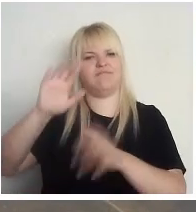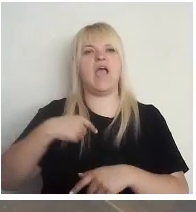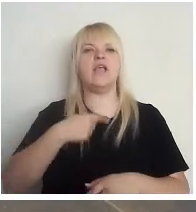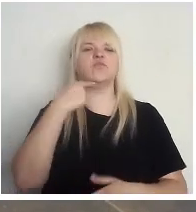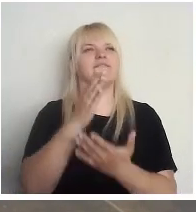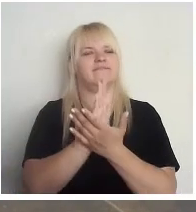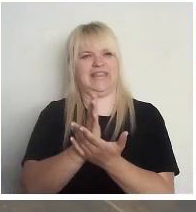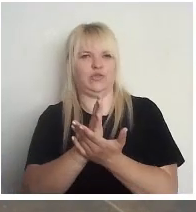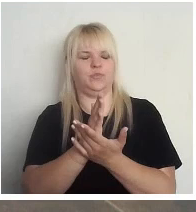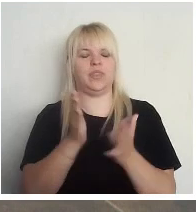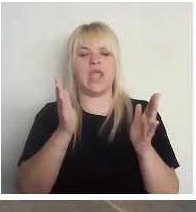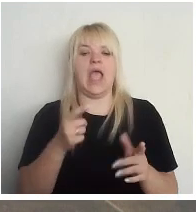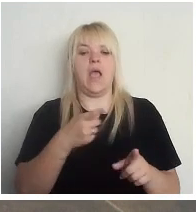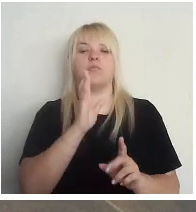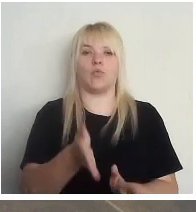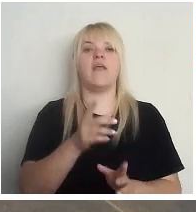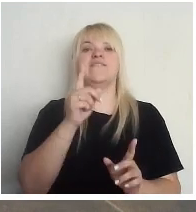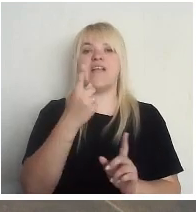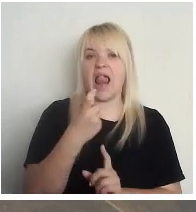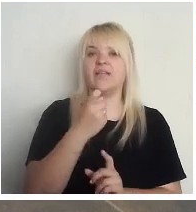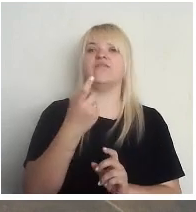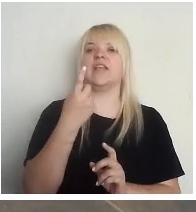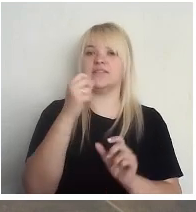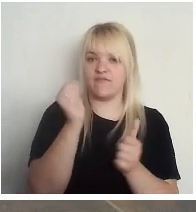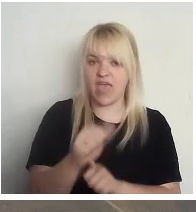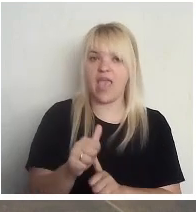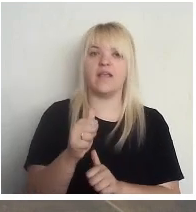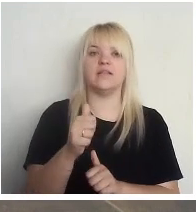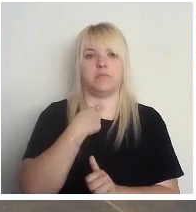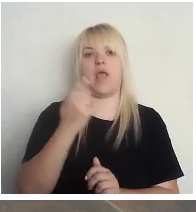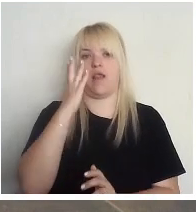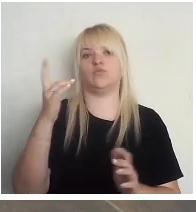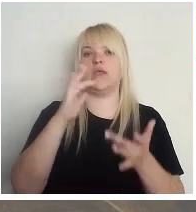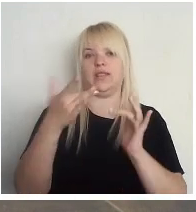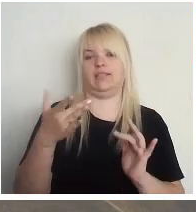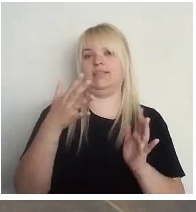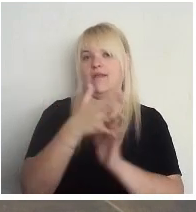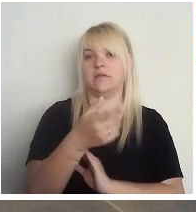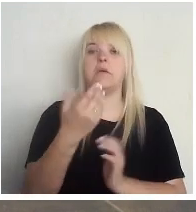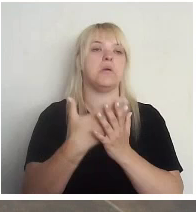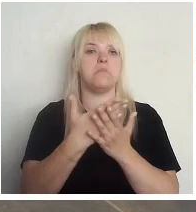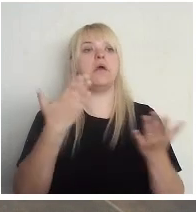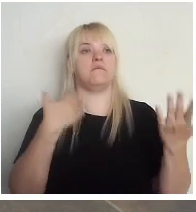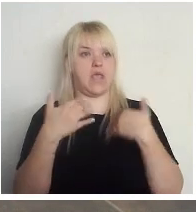vēl viens veids, kā atdot savu balsu. Un tiem, kas vēlas to darīt, un kā Ivet, ir